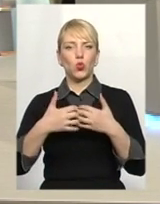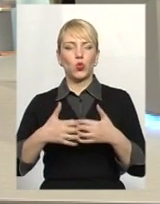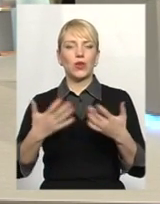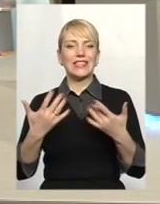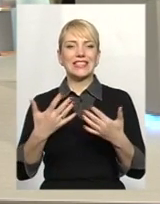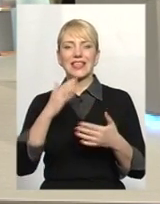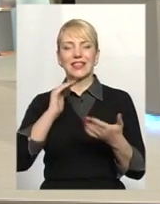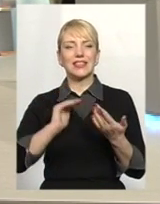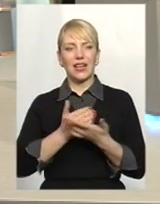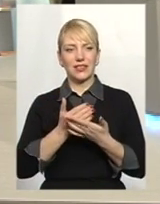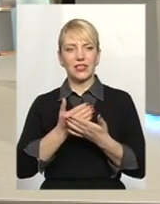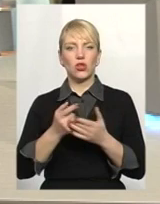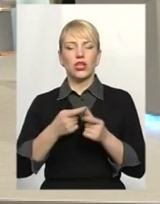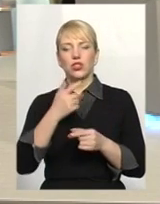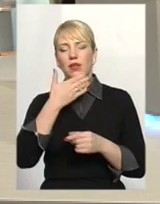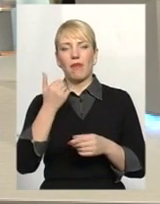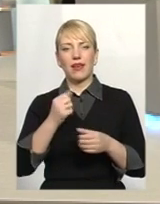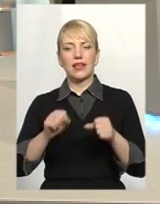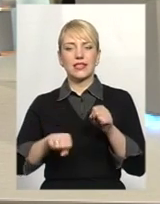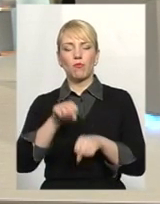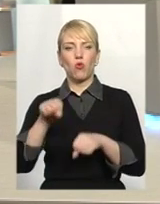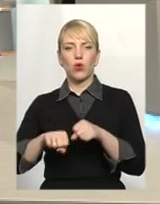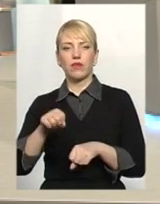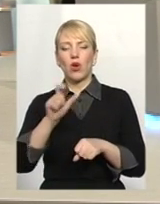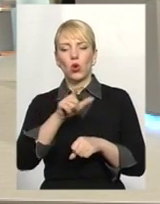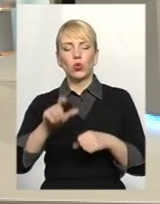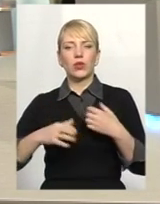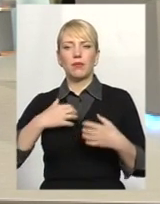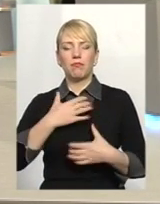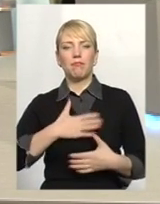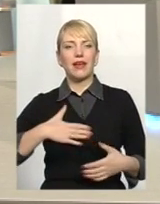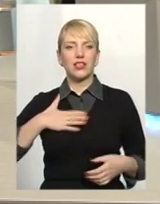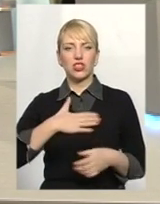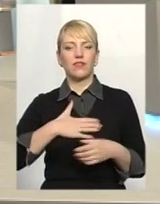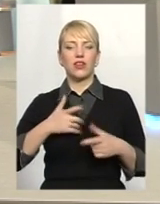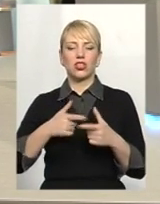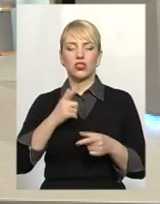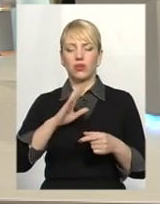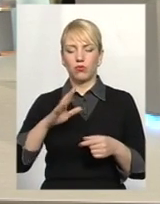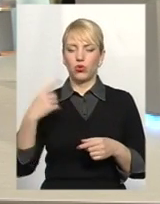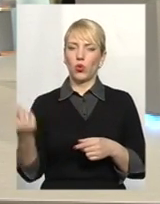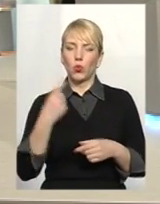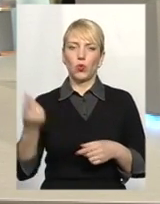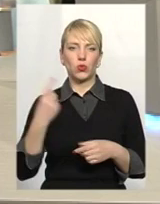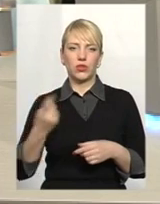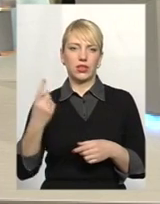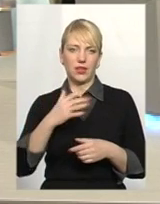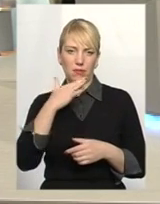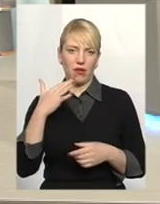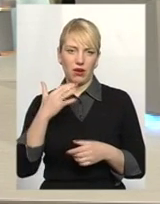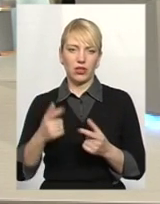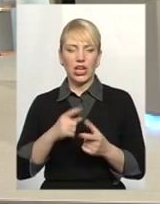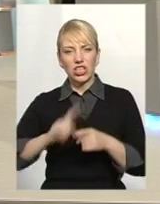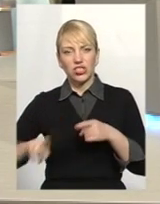Наскільки якісно, чи не буває збоїв? Переживають люди, які вже встановили, чи не буде він крутити надто багато,